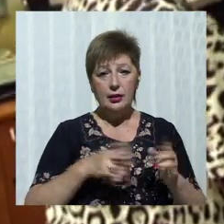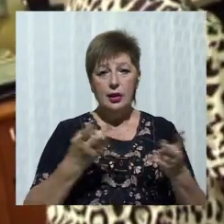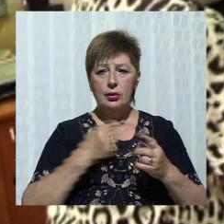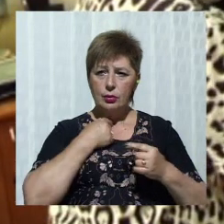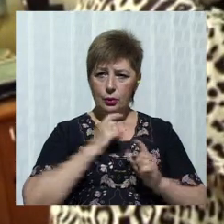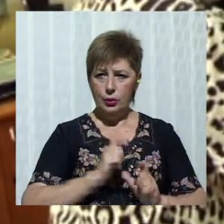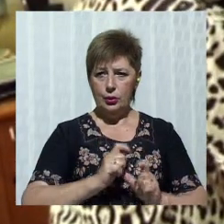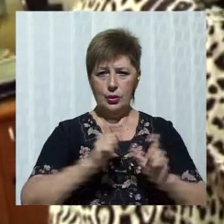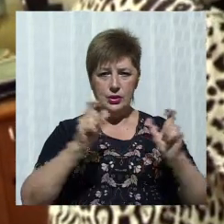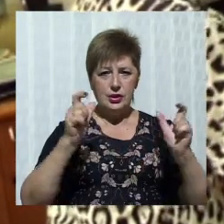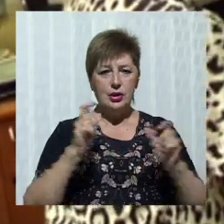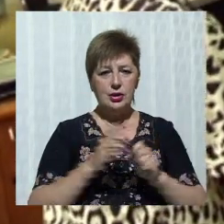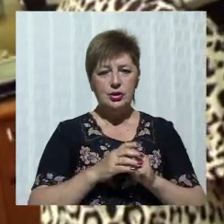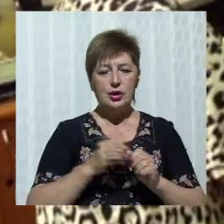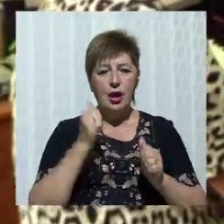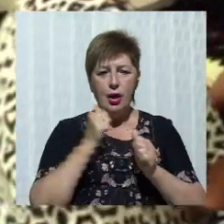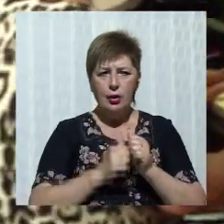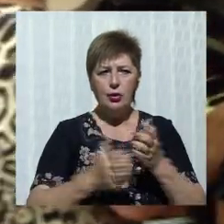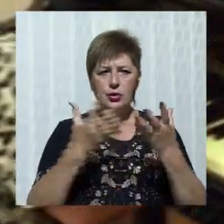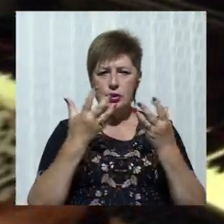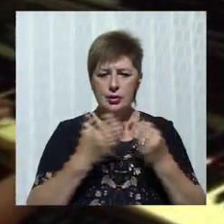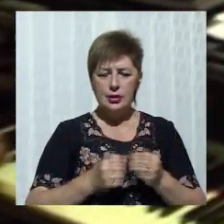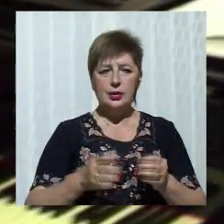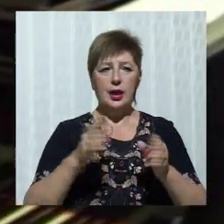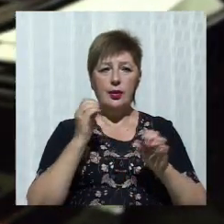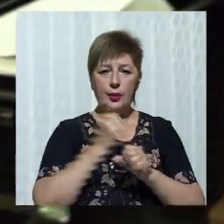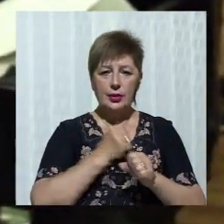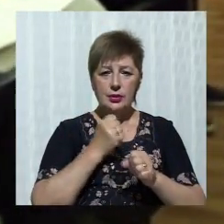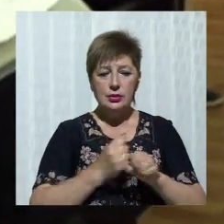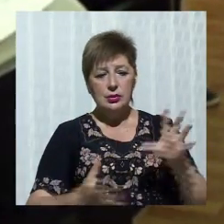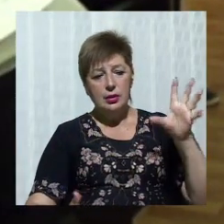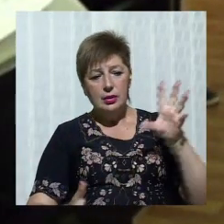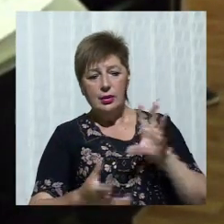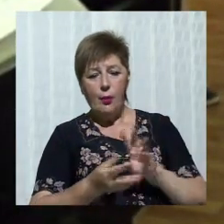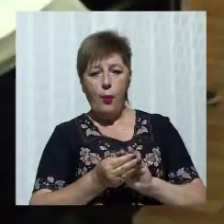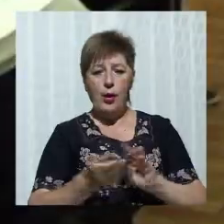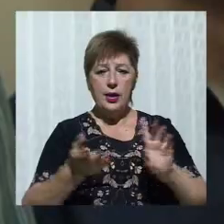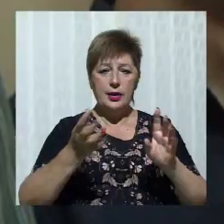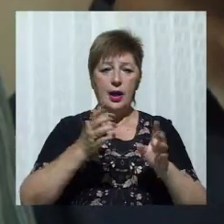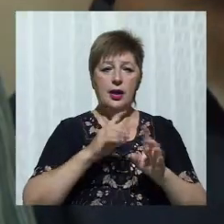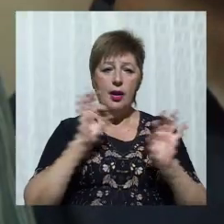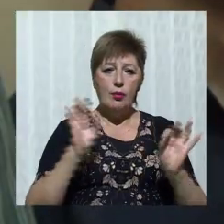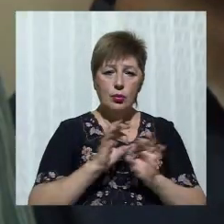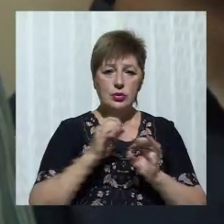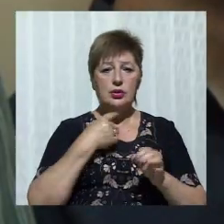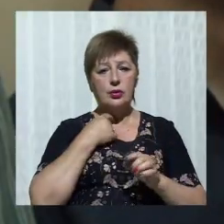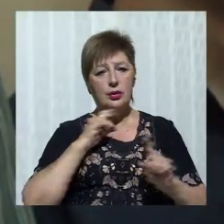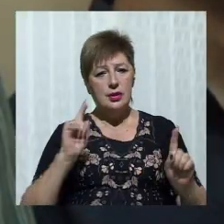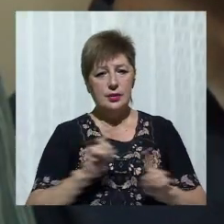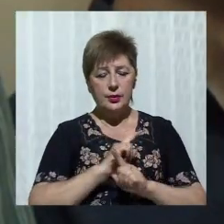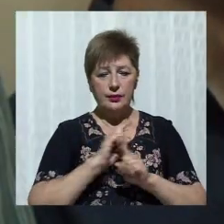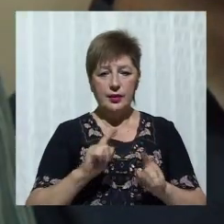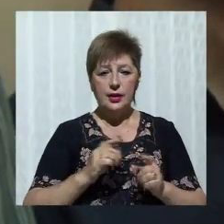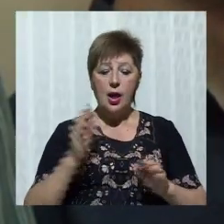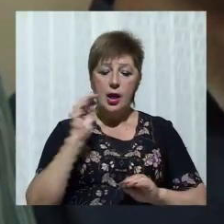Артисти хору та їх наставники щодня працюють над гармонійним поєднанням музики та виконавської майстерності. Склад колективу майже щороку